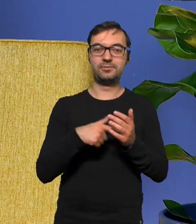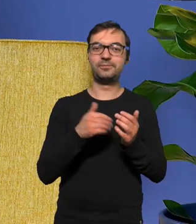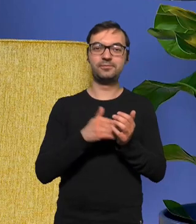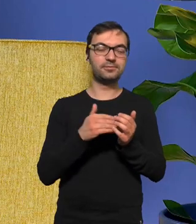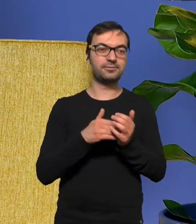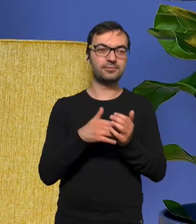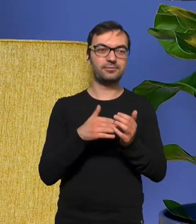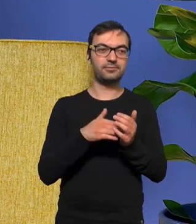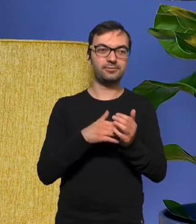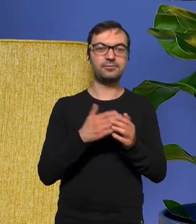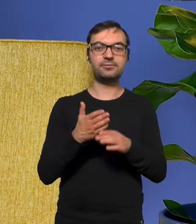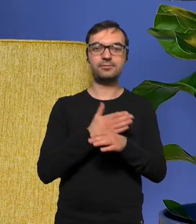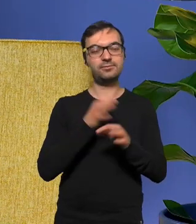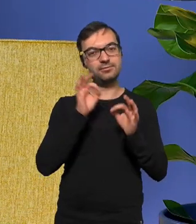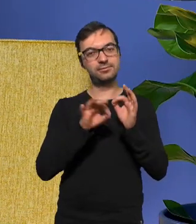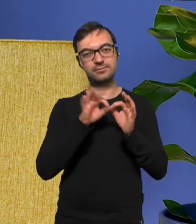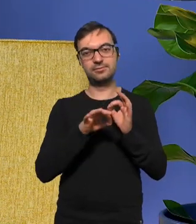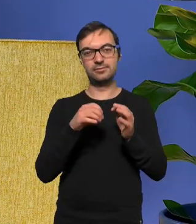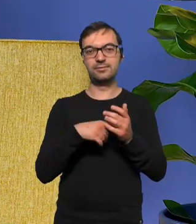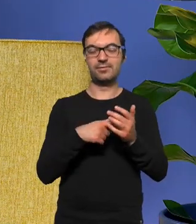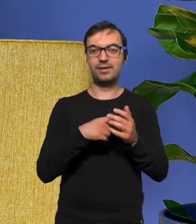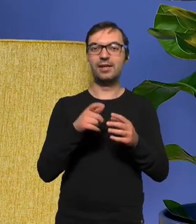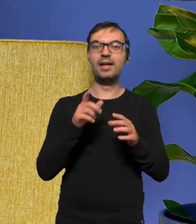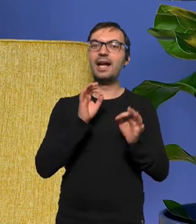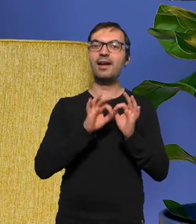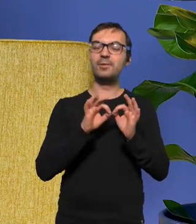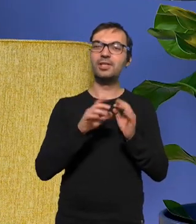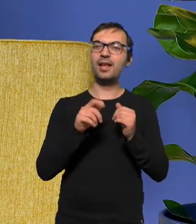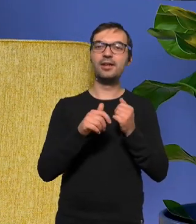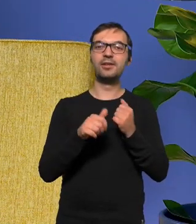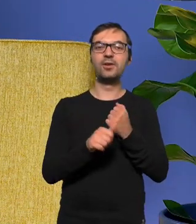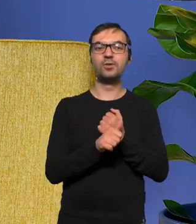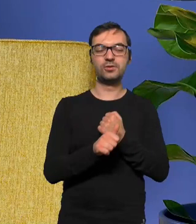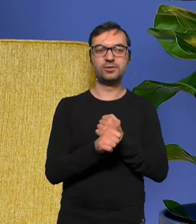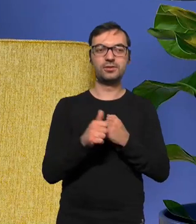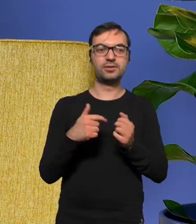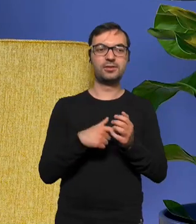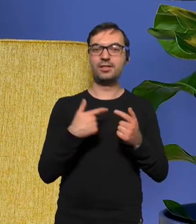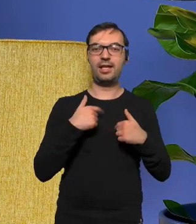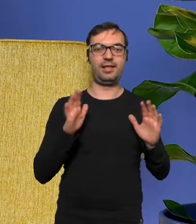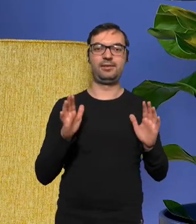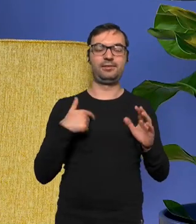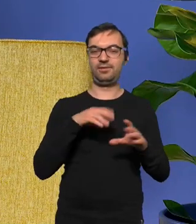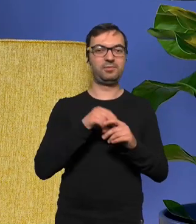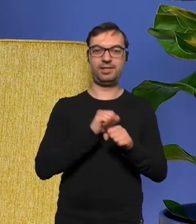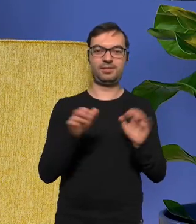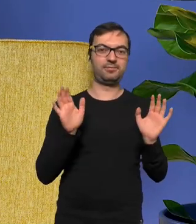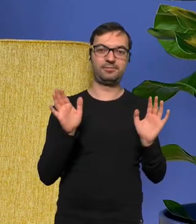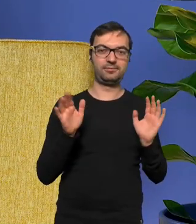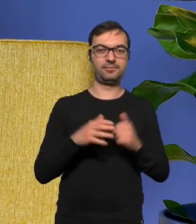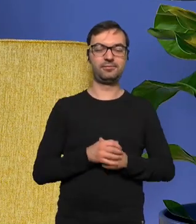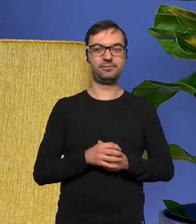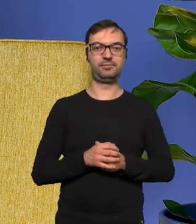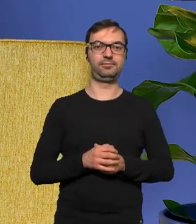jakiejś tam kalkulacji tu pojawia się słowo kalkulacja, ale w tym sensie takim który już mnie nie dotyczy czyli taki